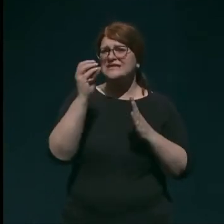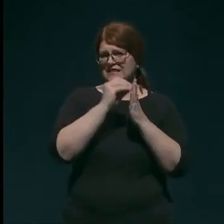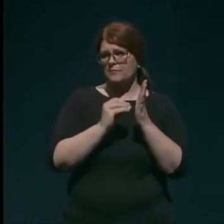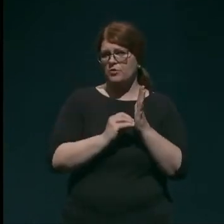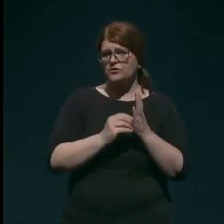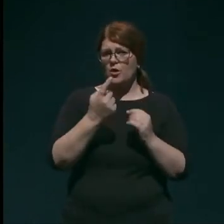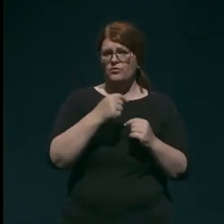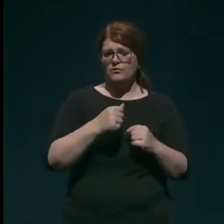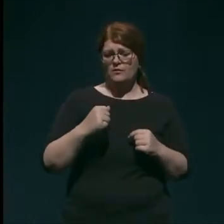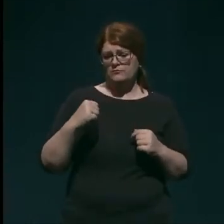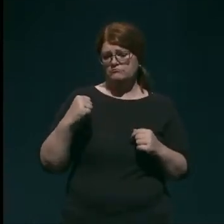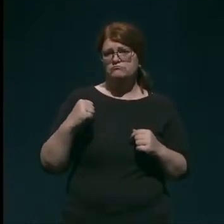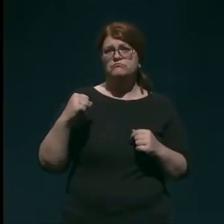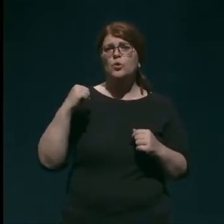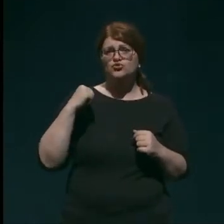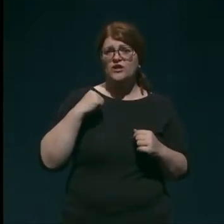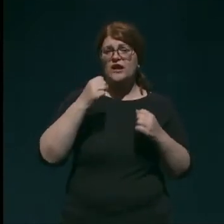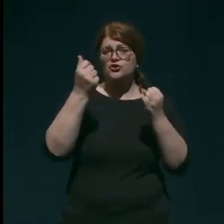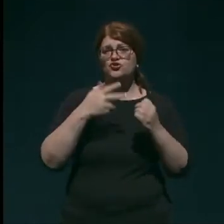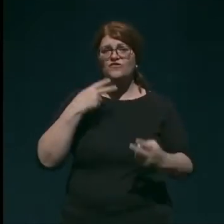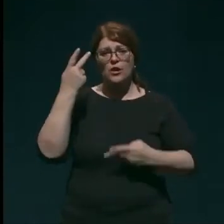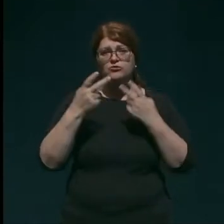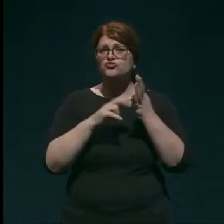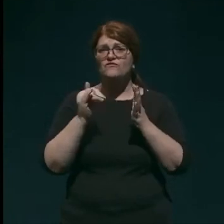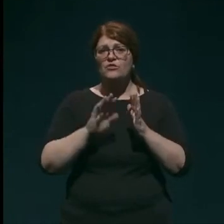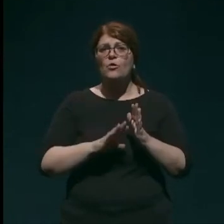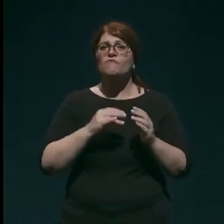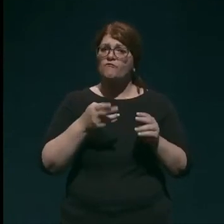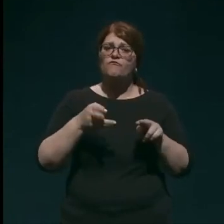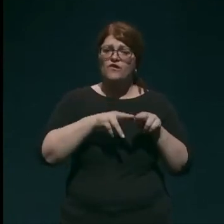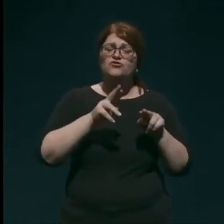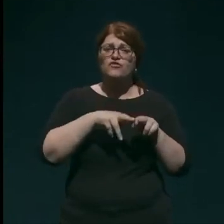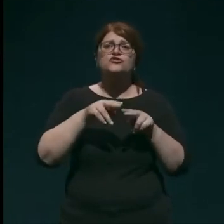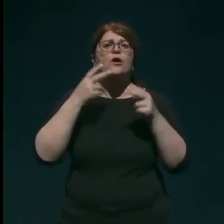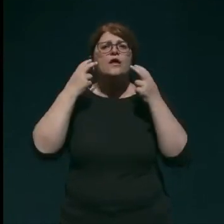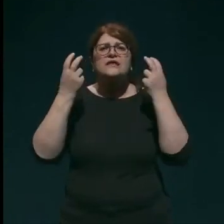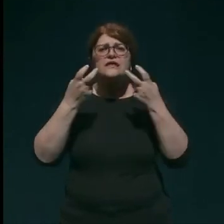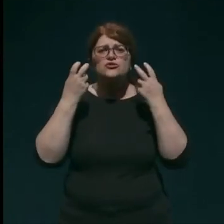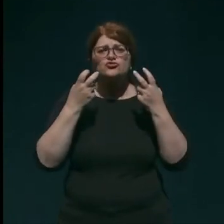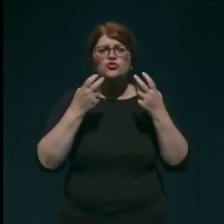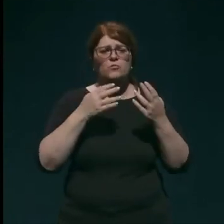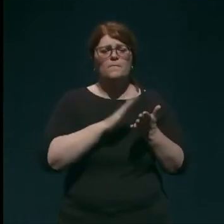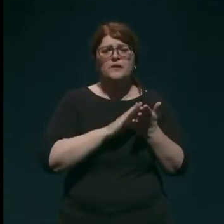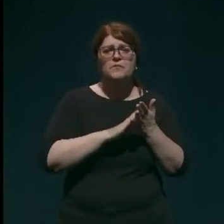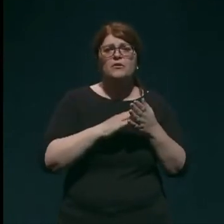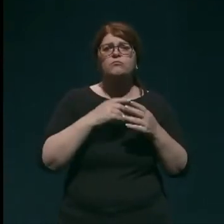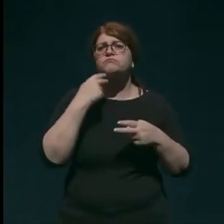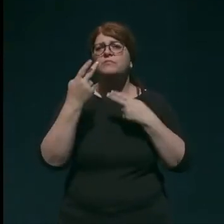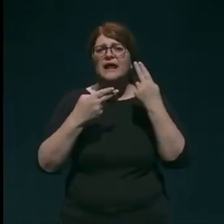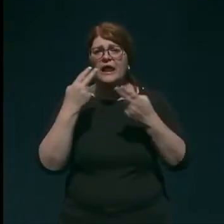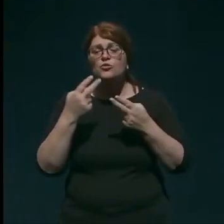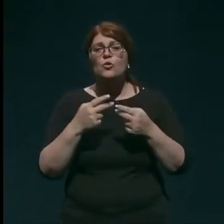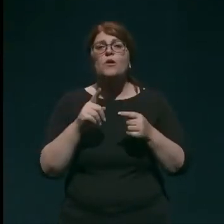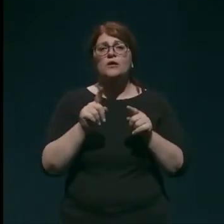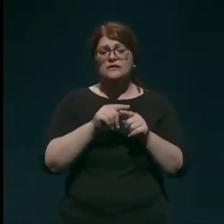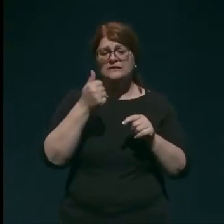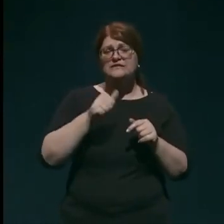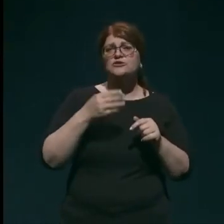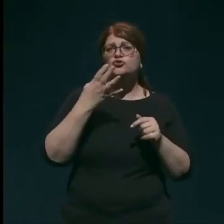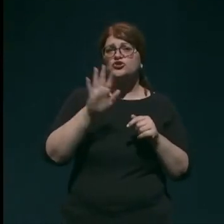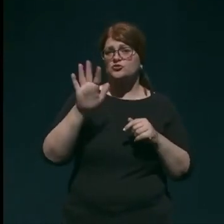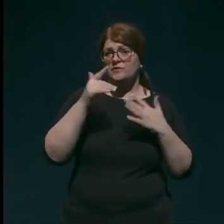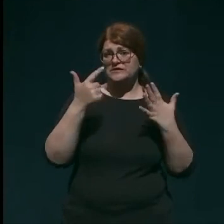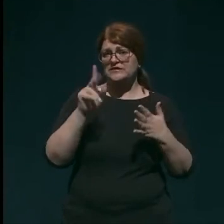.6. število testiran, še vedno v porastu, torej testiramo, iščemo primire, število primiru kumulativno 1475 v